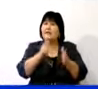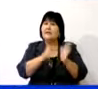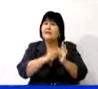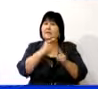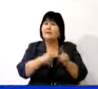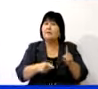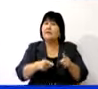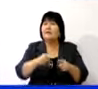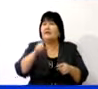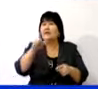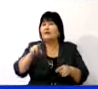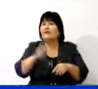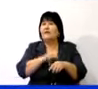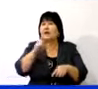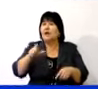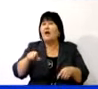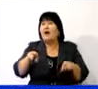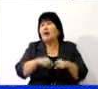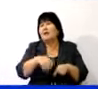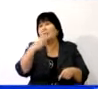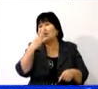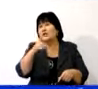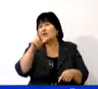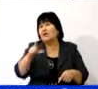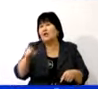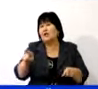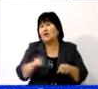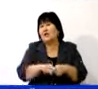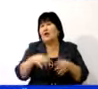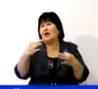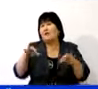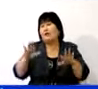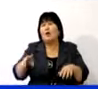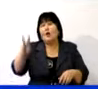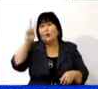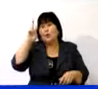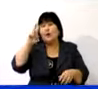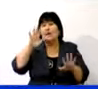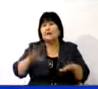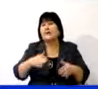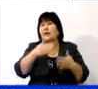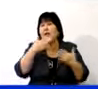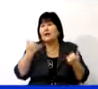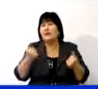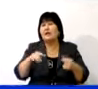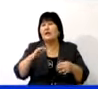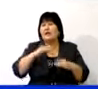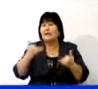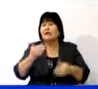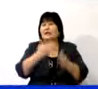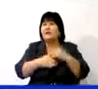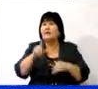единиц врачебного персонала. Однако 4 единицы оказались вакантными. Туалеты в центре не имеют ручек для людей с ограниченными